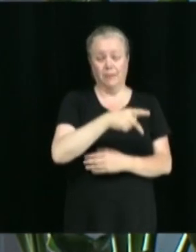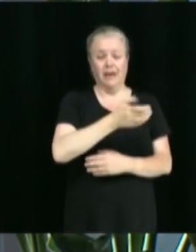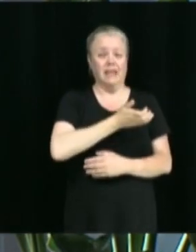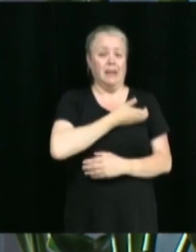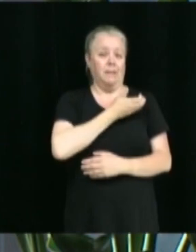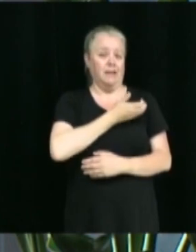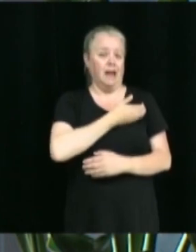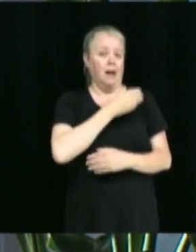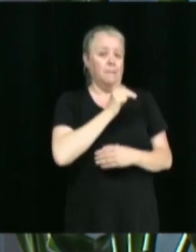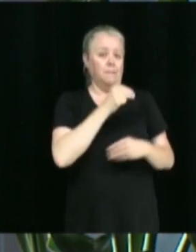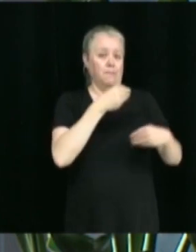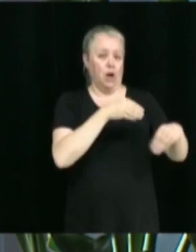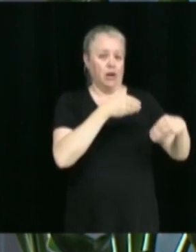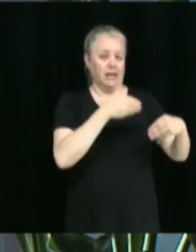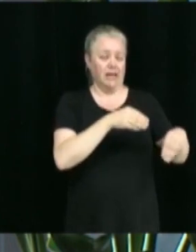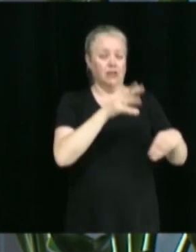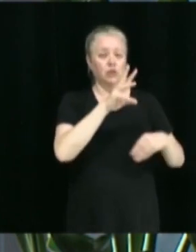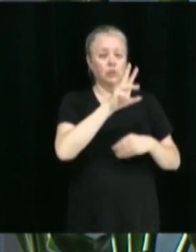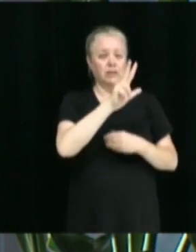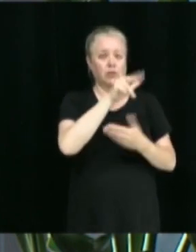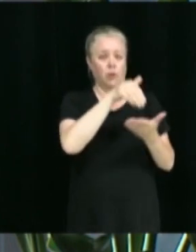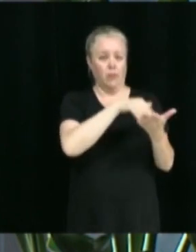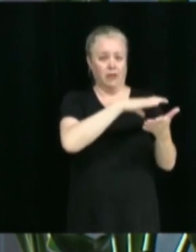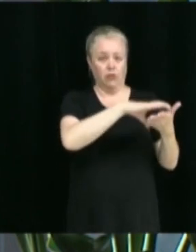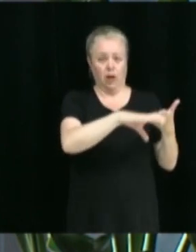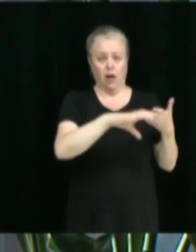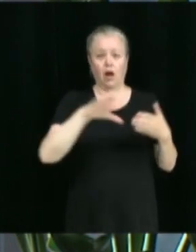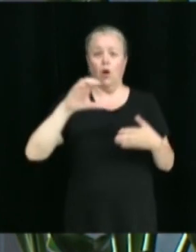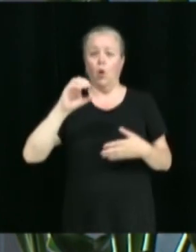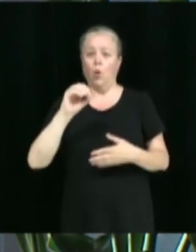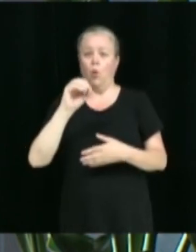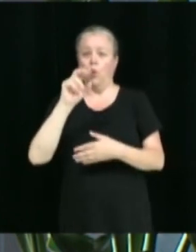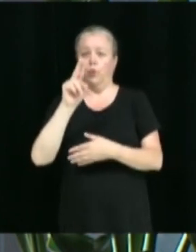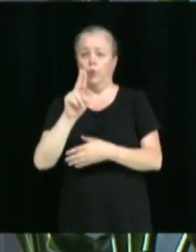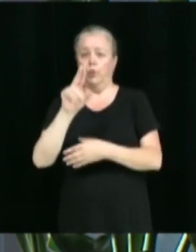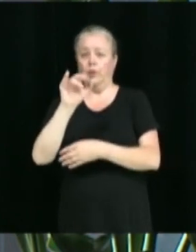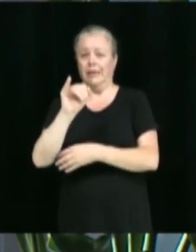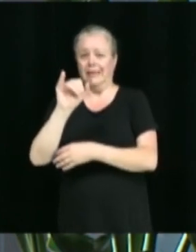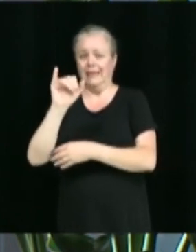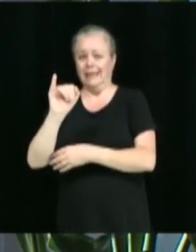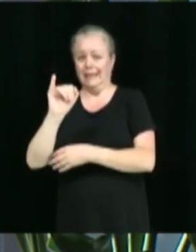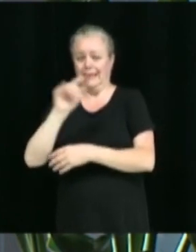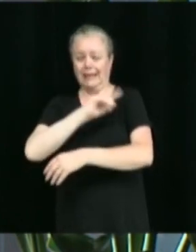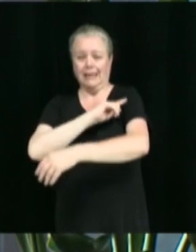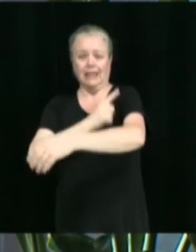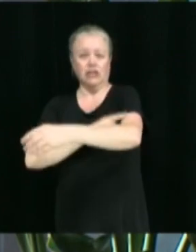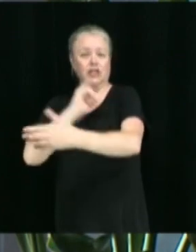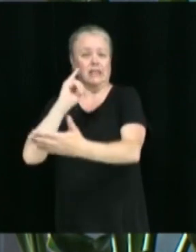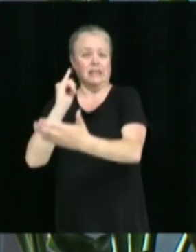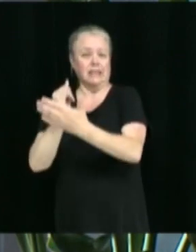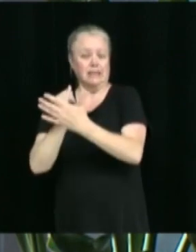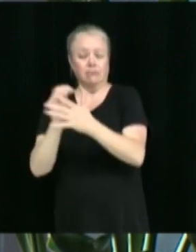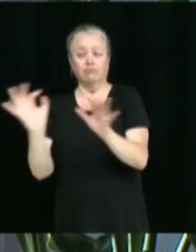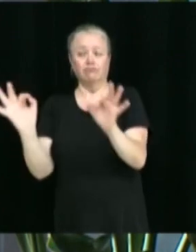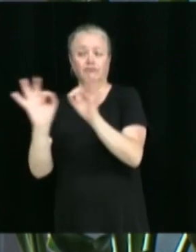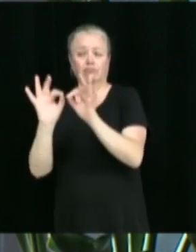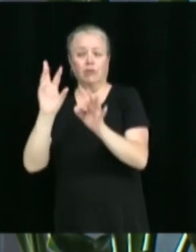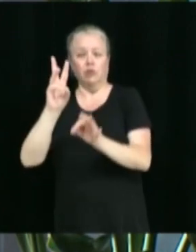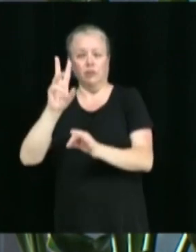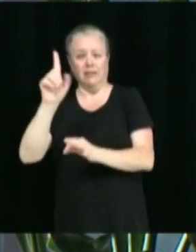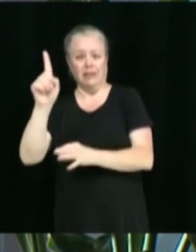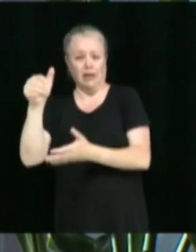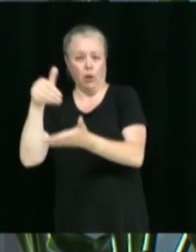une somme de 63 000 $ et OUI Energy Inc. pour une somme de 61 240